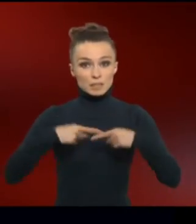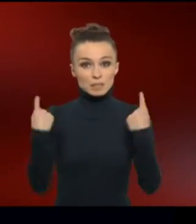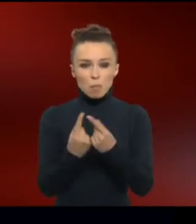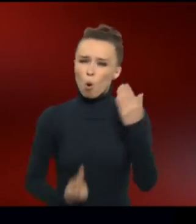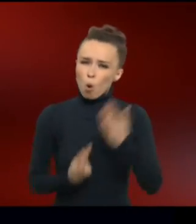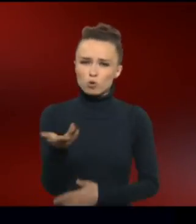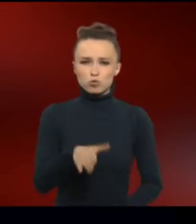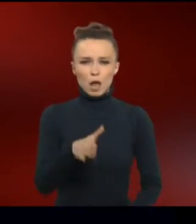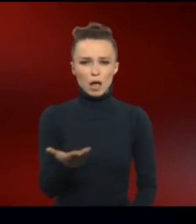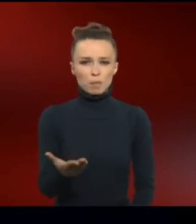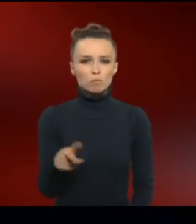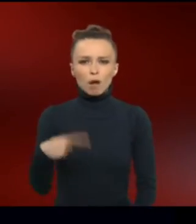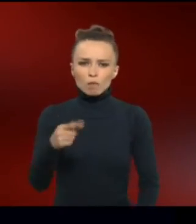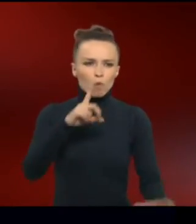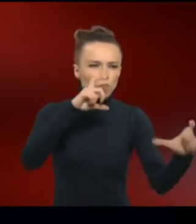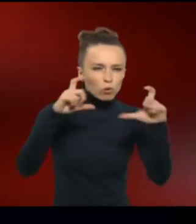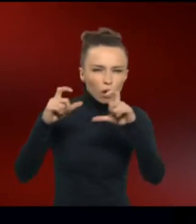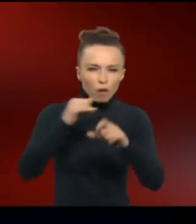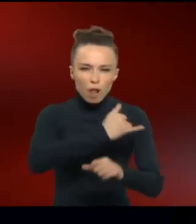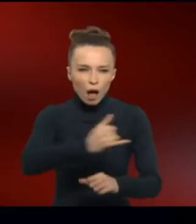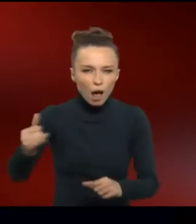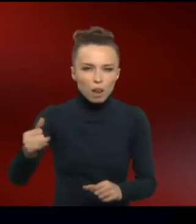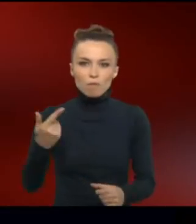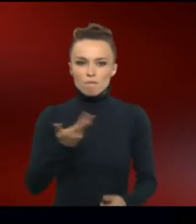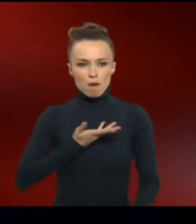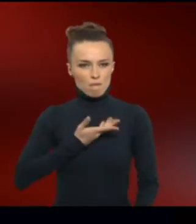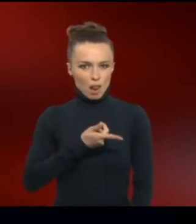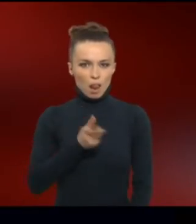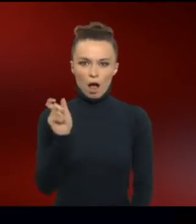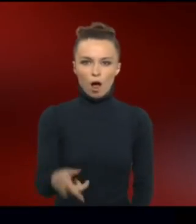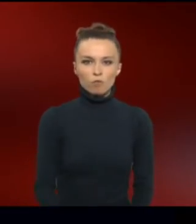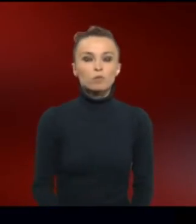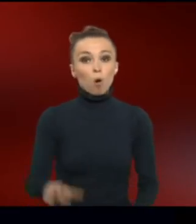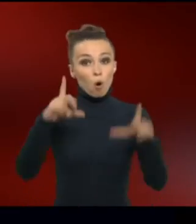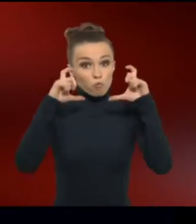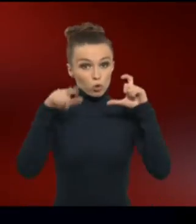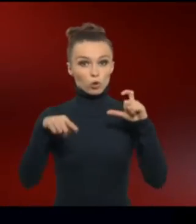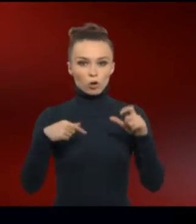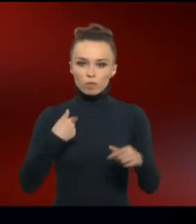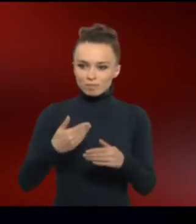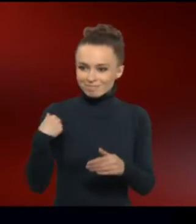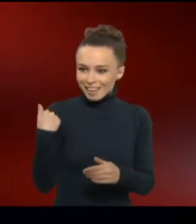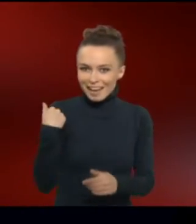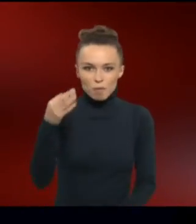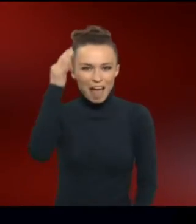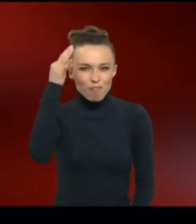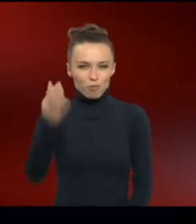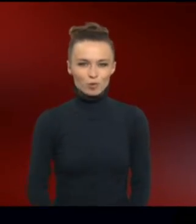nimmt jeden Spatz, er lässt sie fotografieren, so wie sie es wollen. Die Fotografie ist gerade erst erfunden worden.